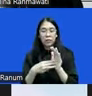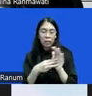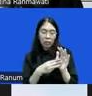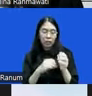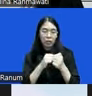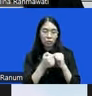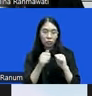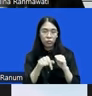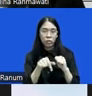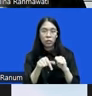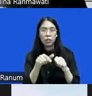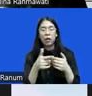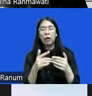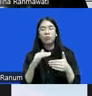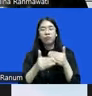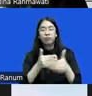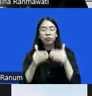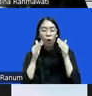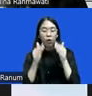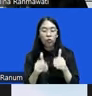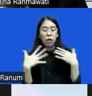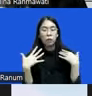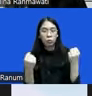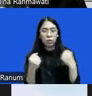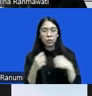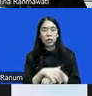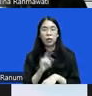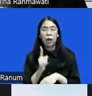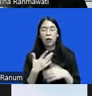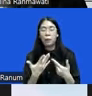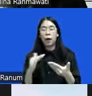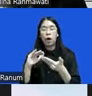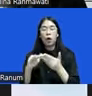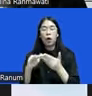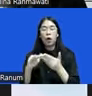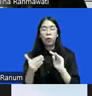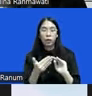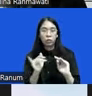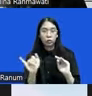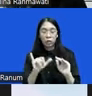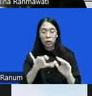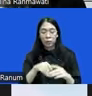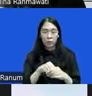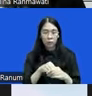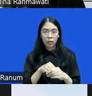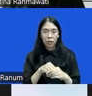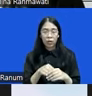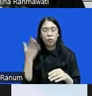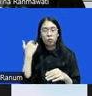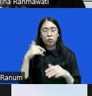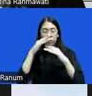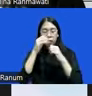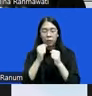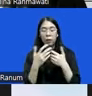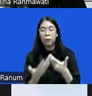pemulihan nah disini juga ada dimensi komunitas untuk melibatkan harapannya waktu itu untuk melibatkan